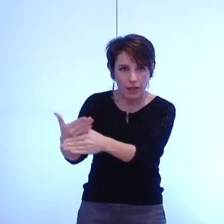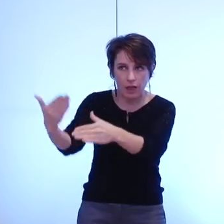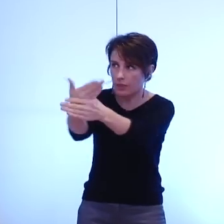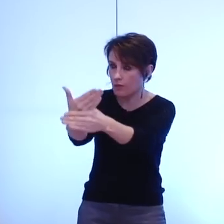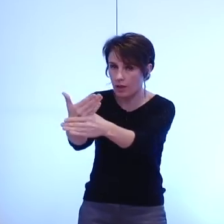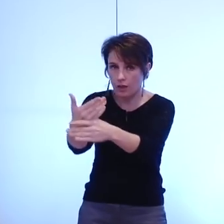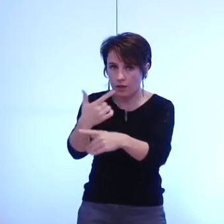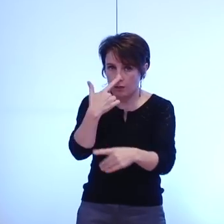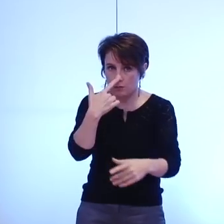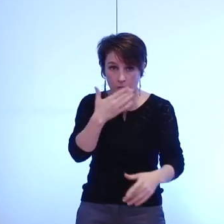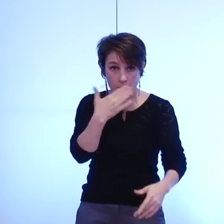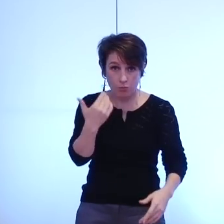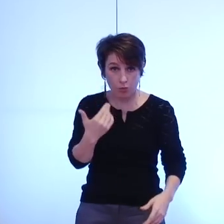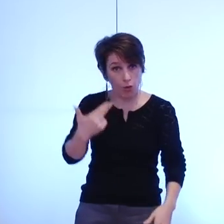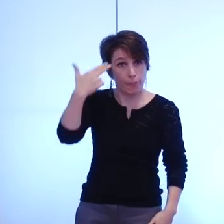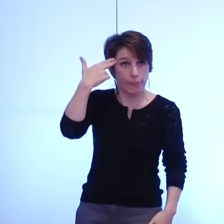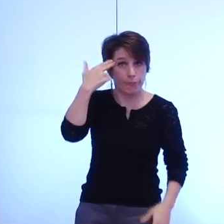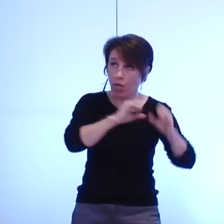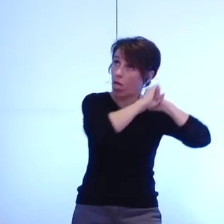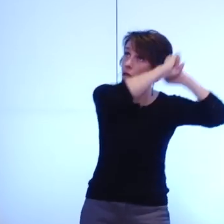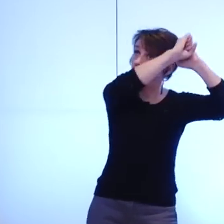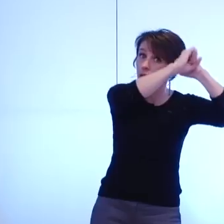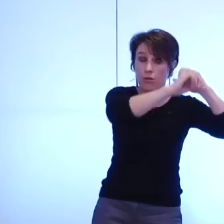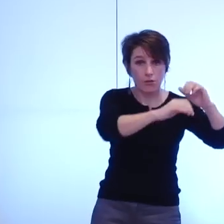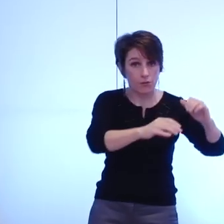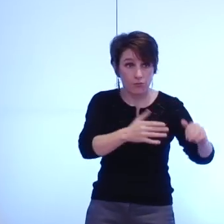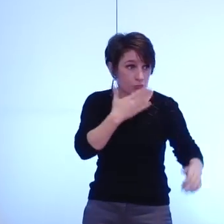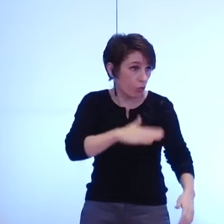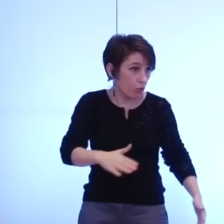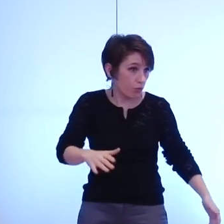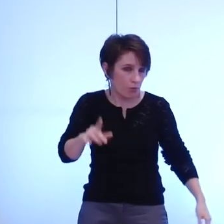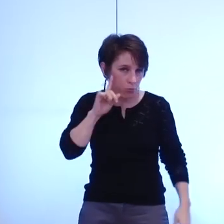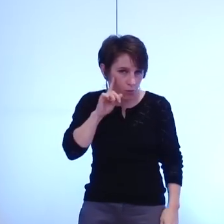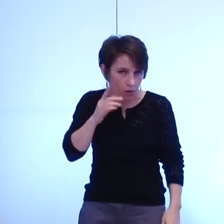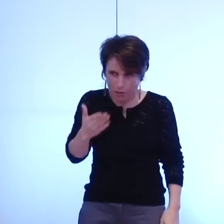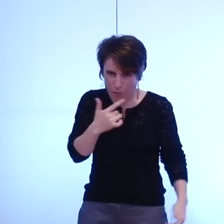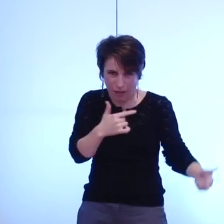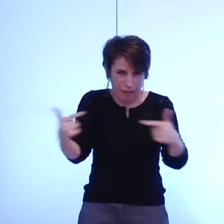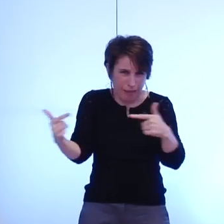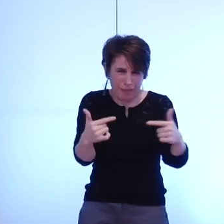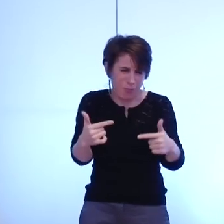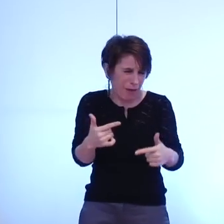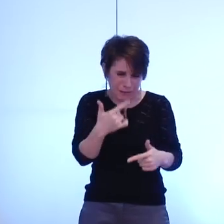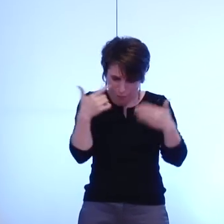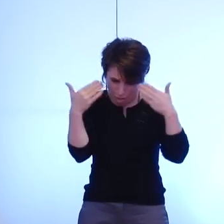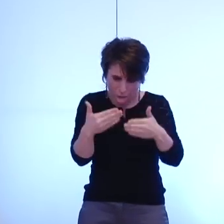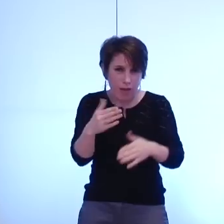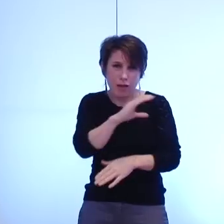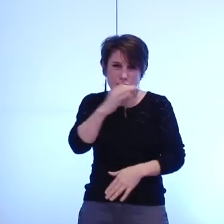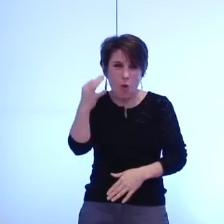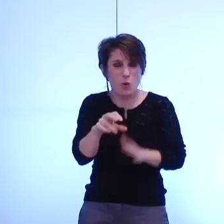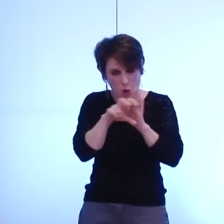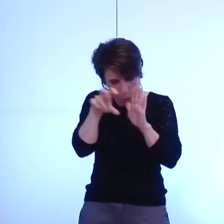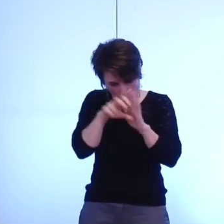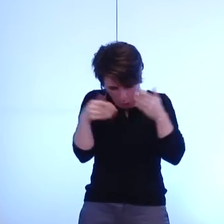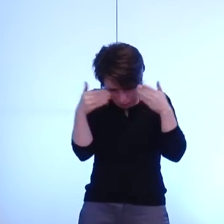se tuer la jeter avec l'eau du bain parce que on est quand même dans un débat excusez-moi de le dire spécifiquement grenoblois où on est en